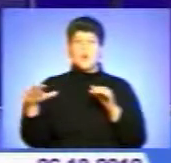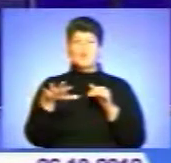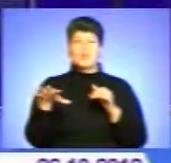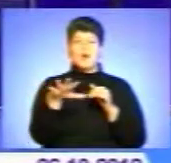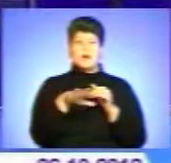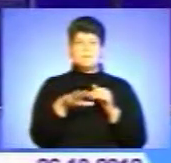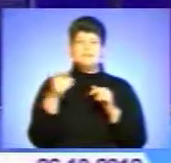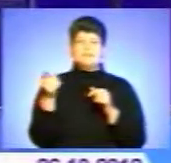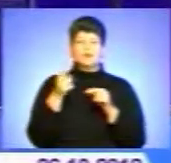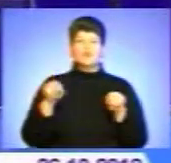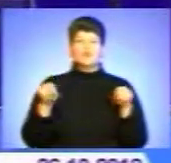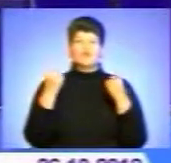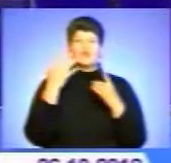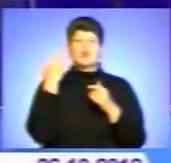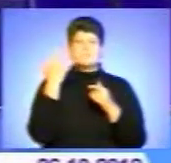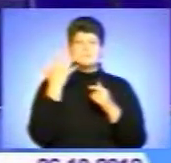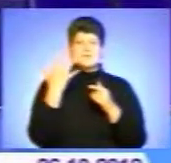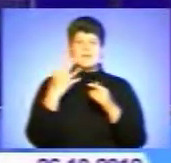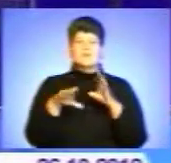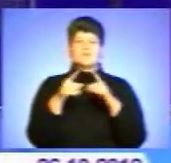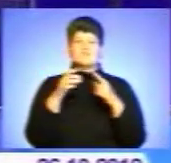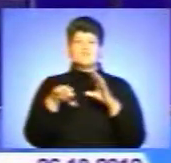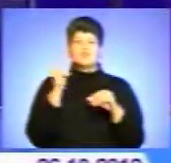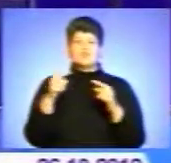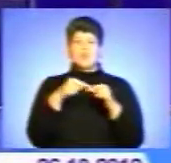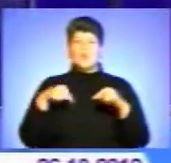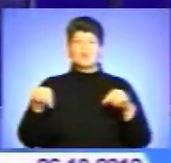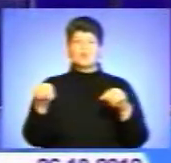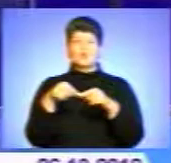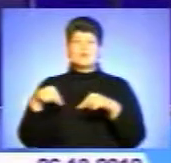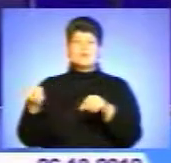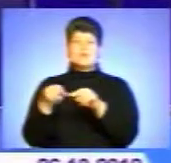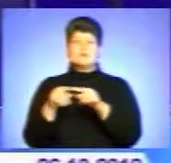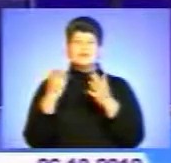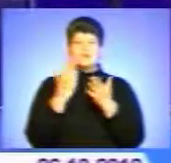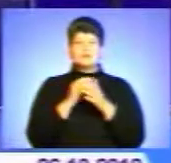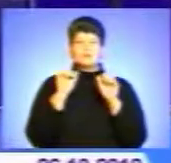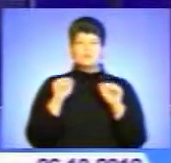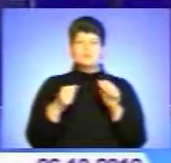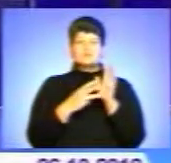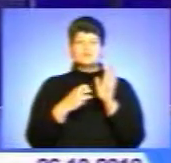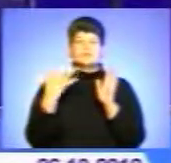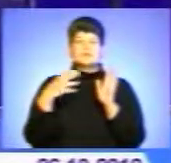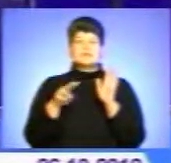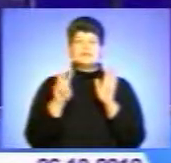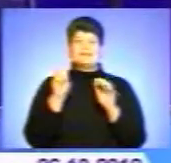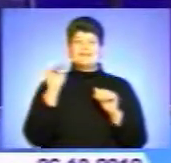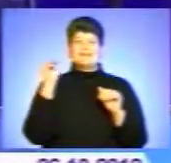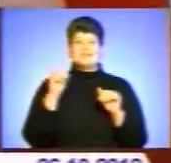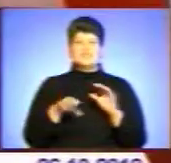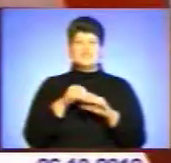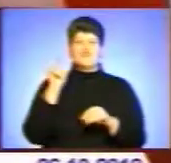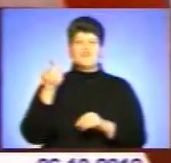На Тернопільщині утворено 5 одномандатних виборчих округів, де мають право голосу 853 тисячі виборців.